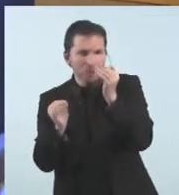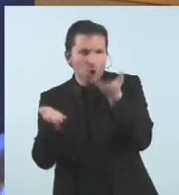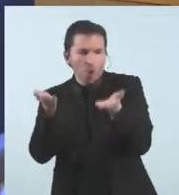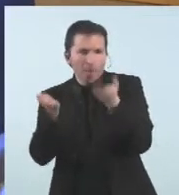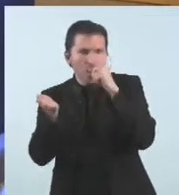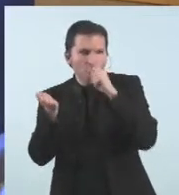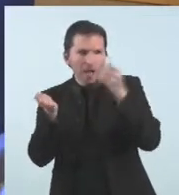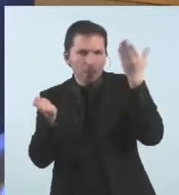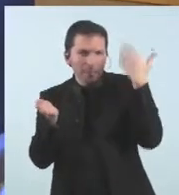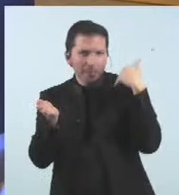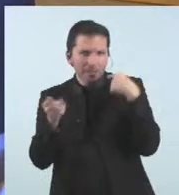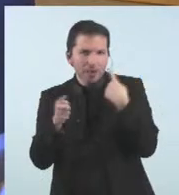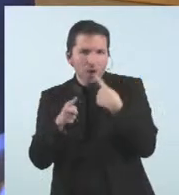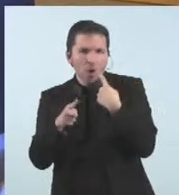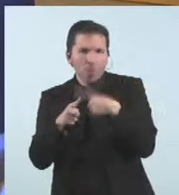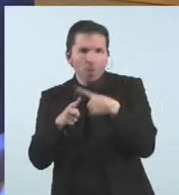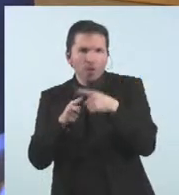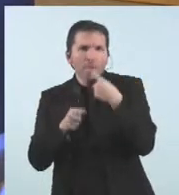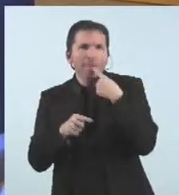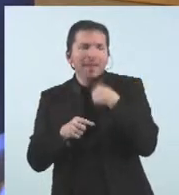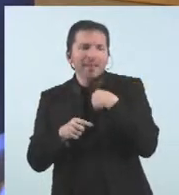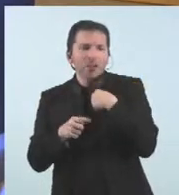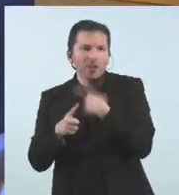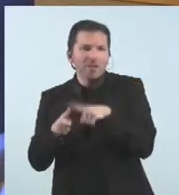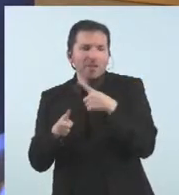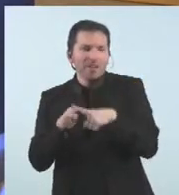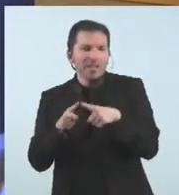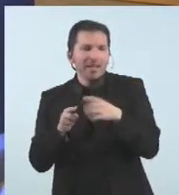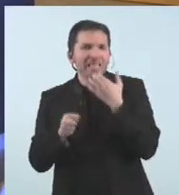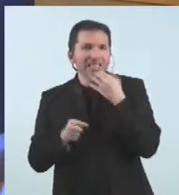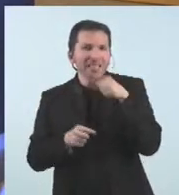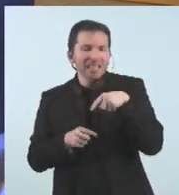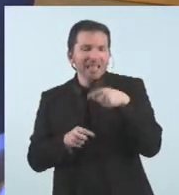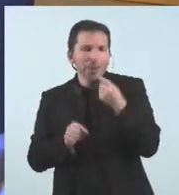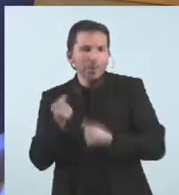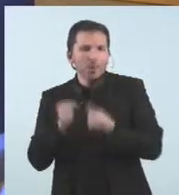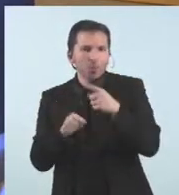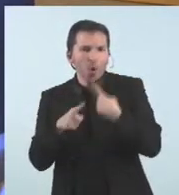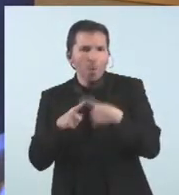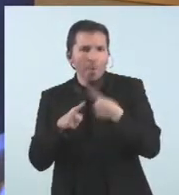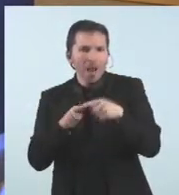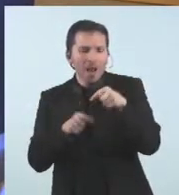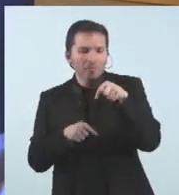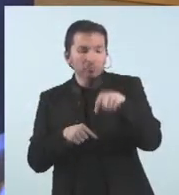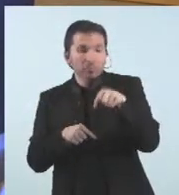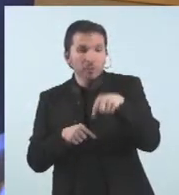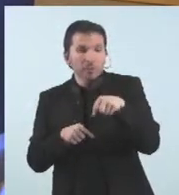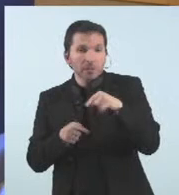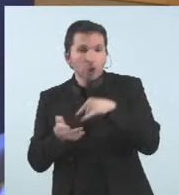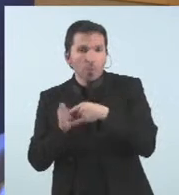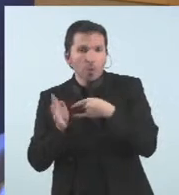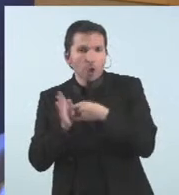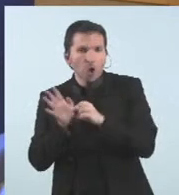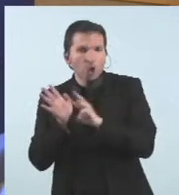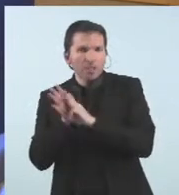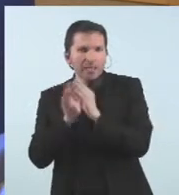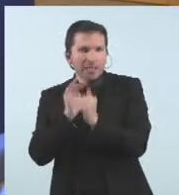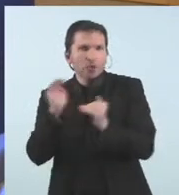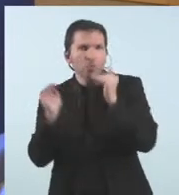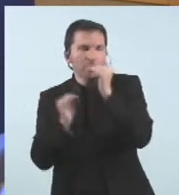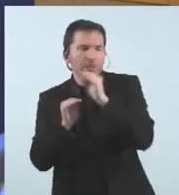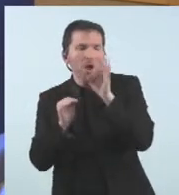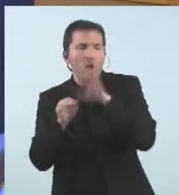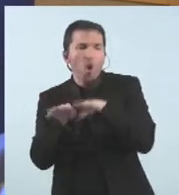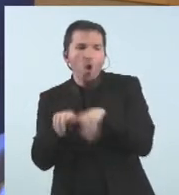m'ho pot recordar si el pressupost per aquests projectes s'augmenta o una mica com queda si m'ho pot recordar que no